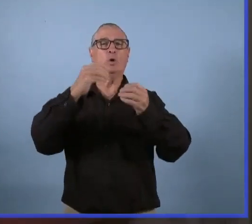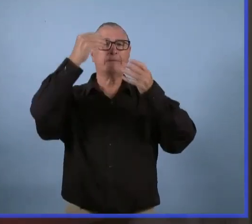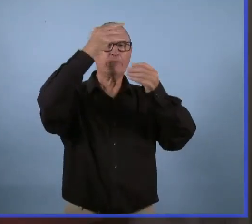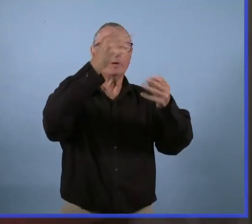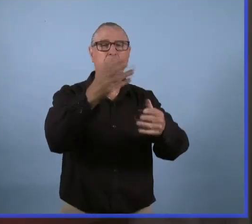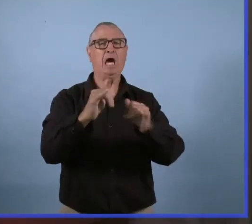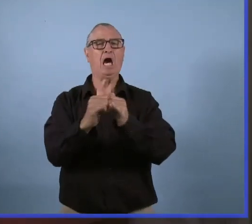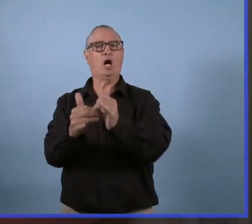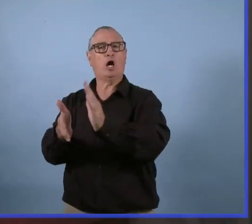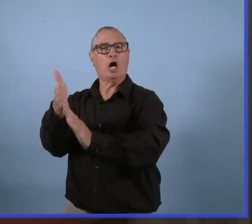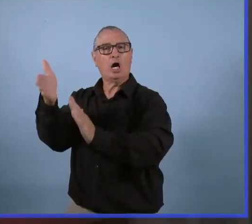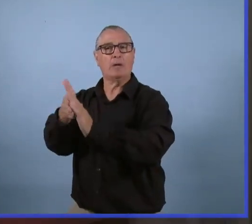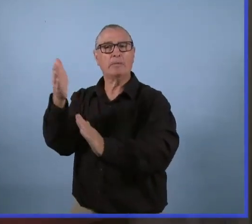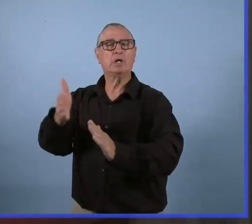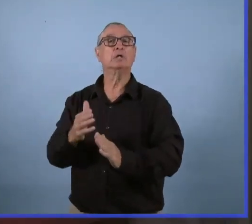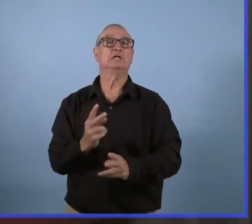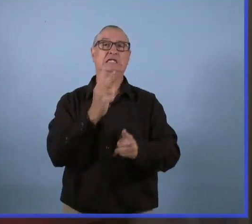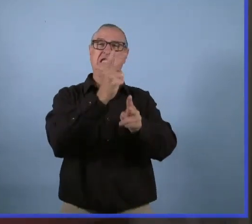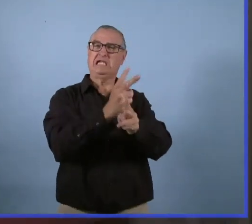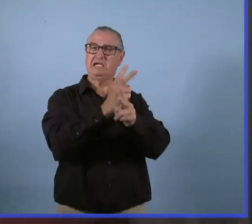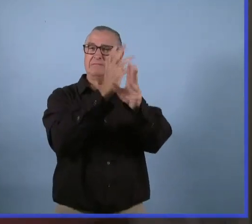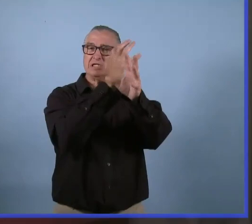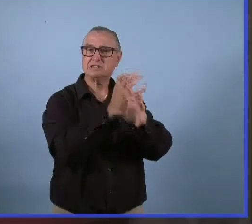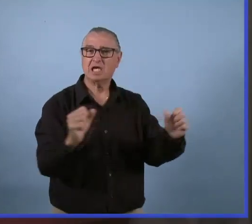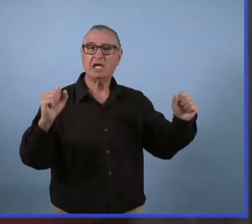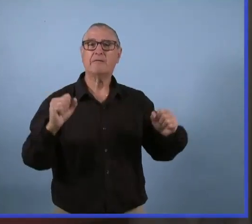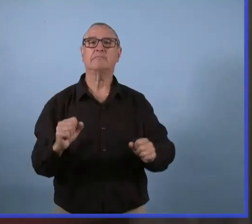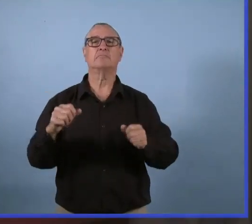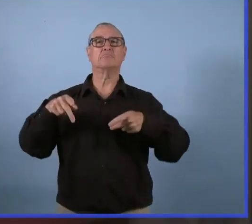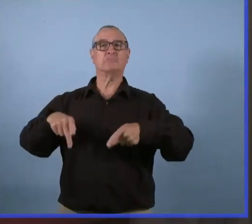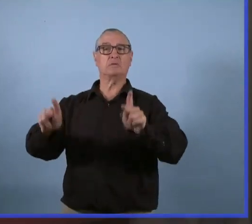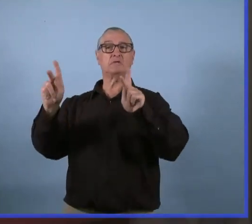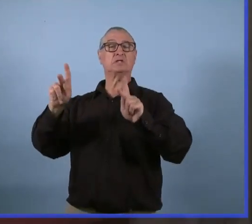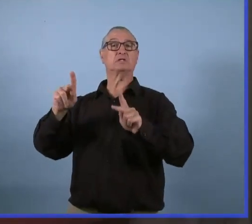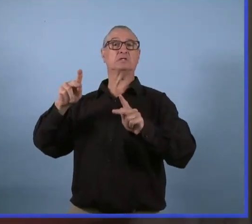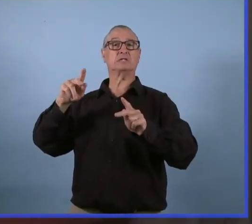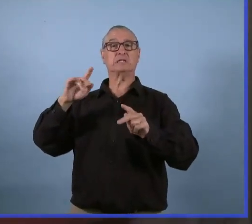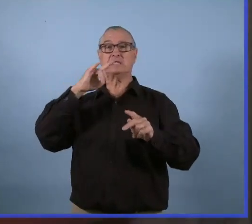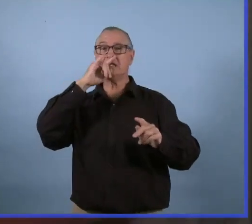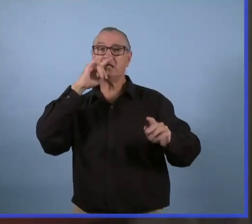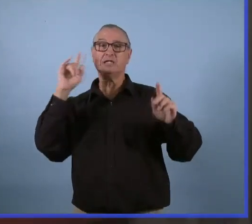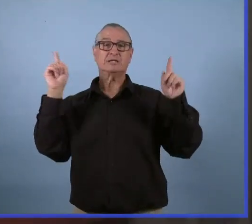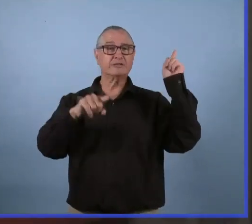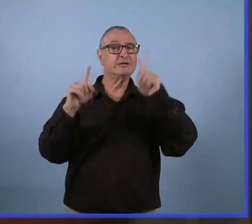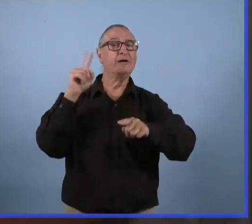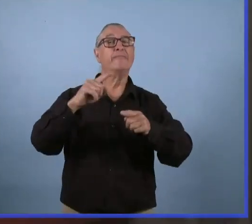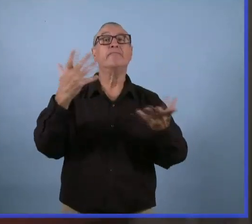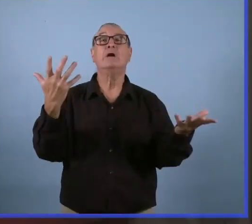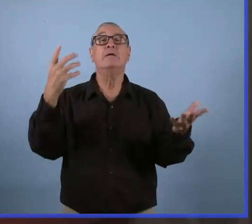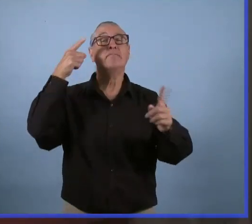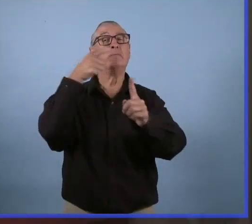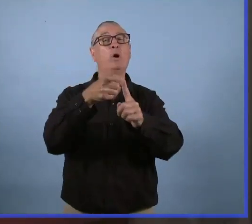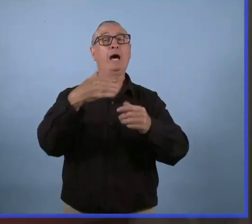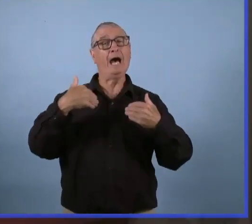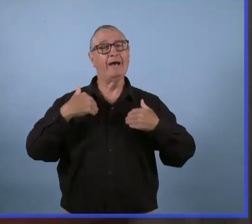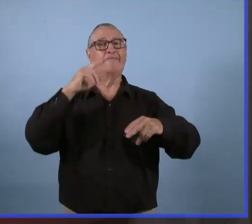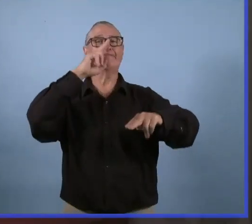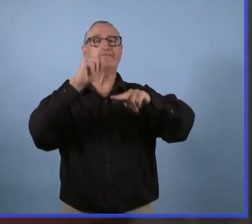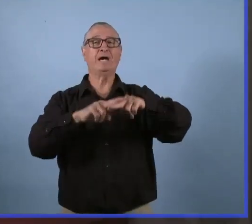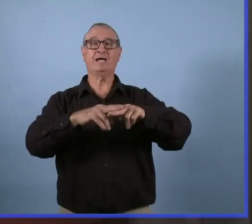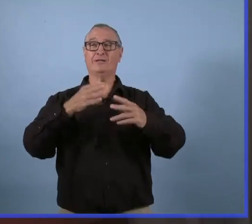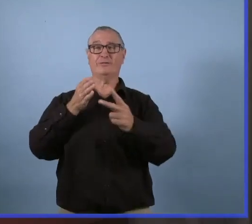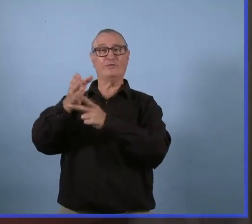garder les garderies ouvertes de manière sécuritaire, que les enfants puissent venir s'amuser, profiter au